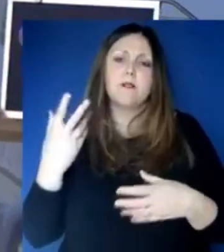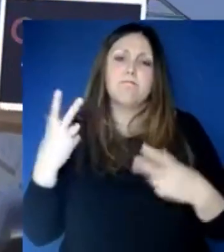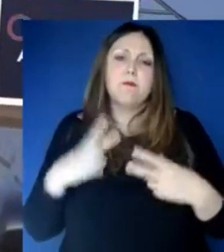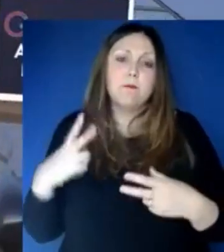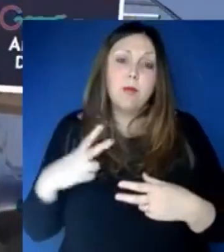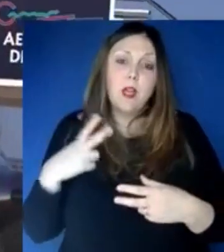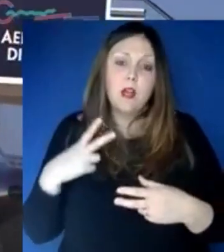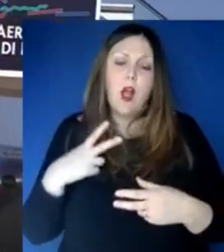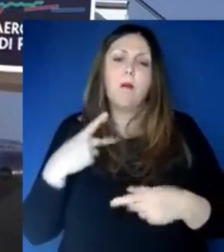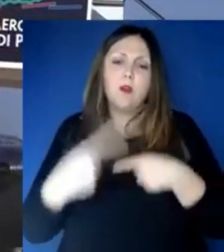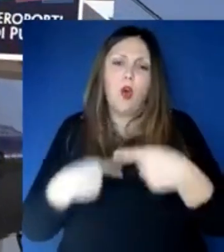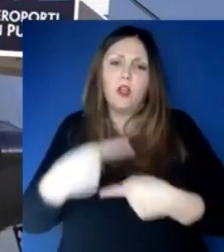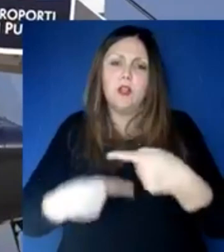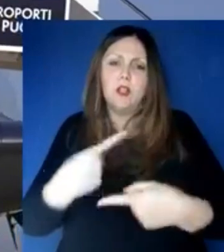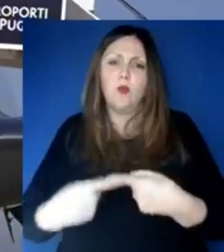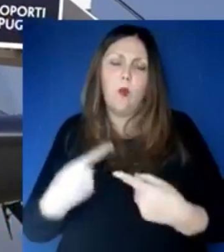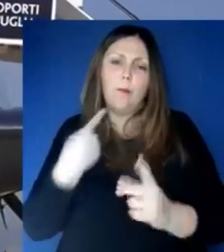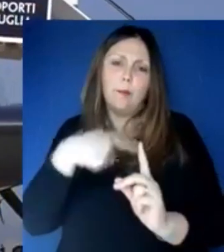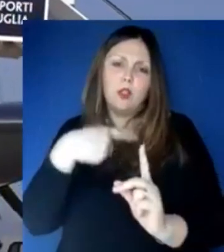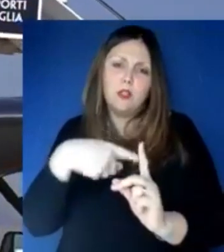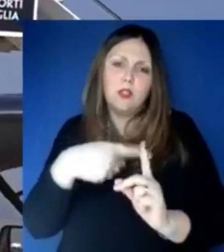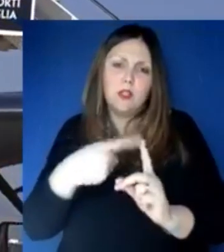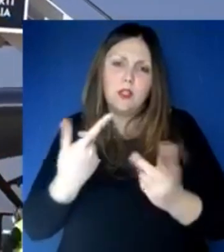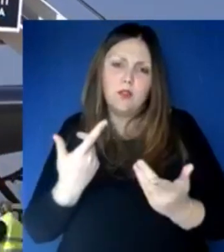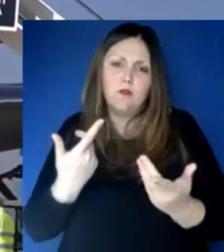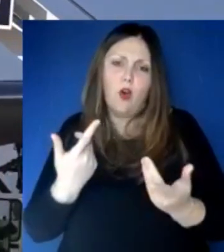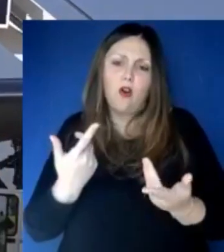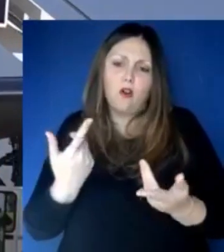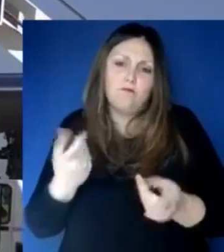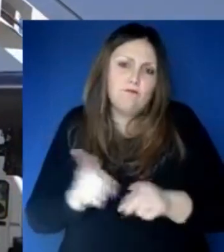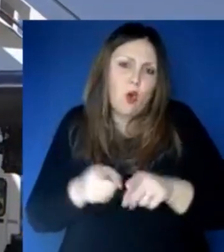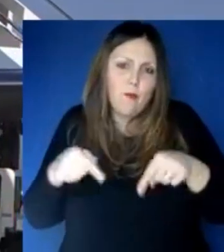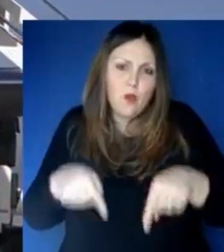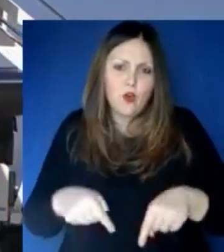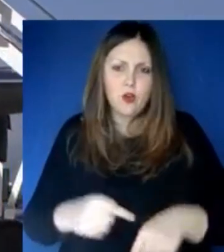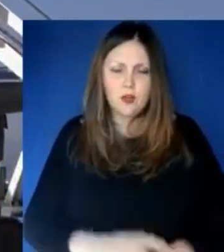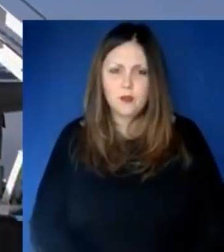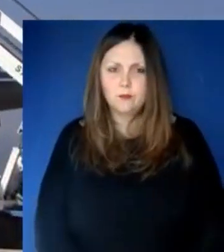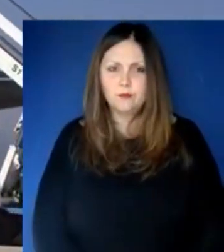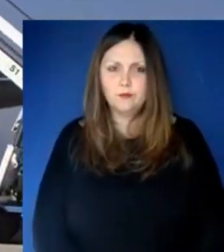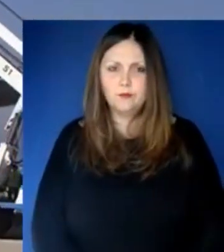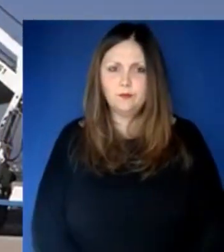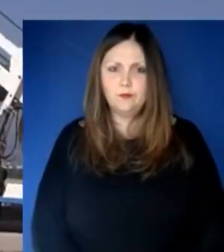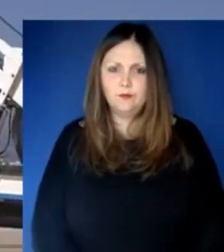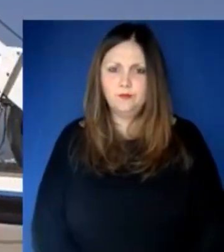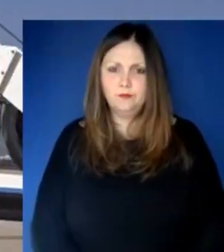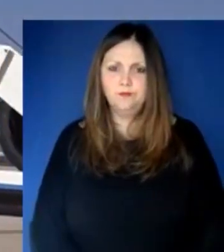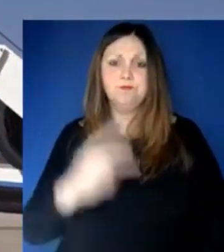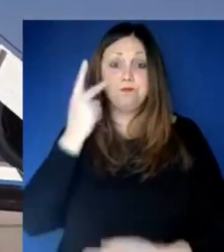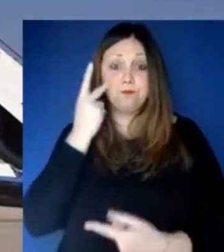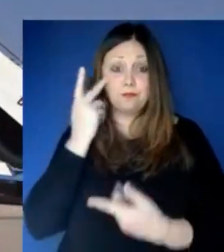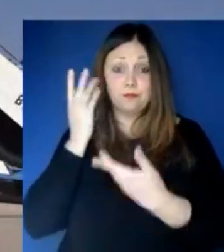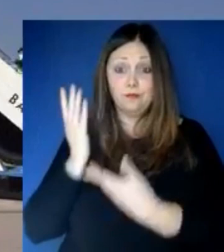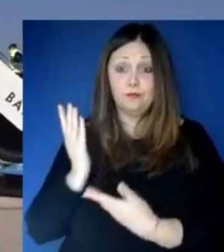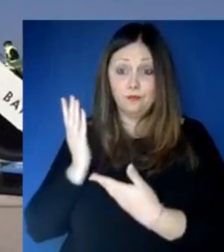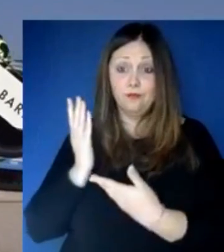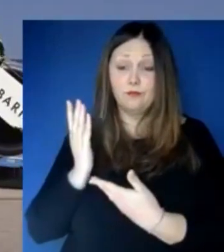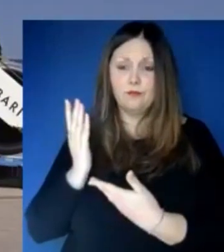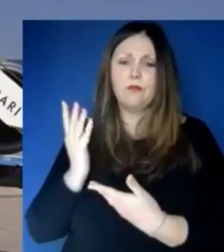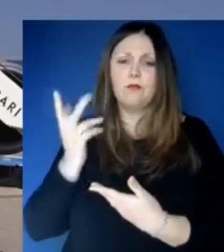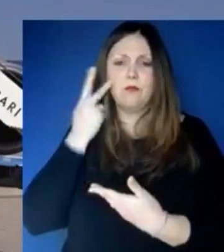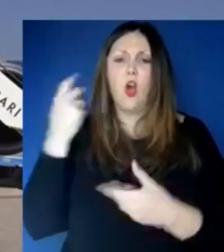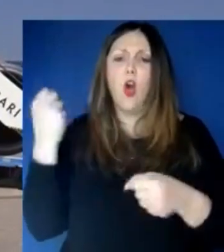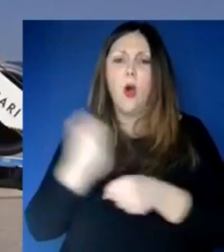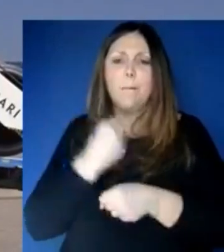Come vedete alle nostre spalle sono iniziate le operazioni, ora è stata posta la prima scaletta sul